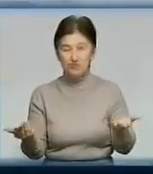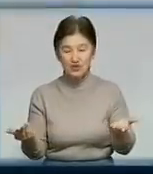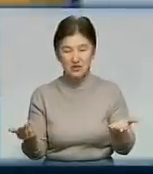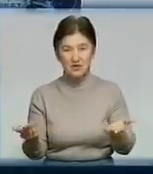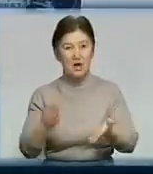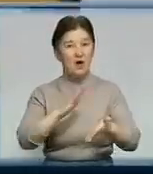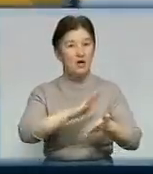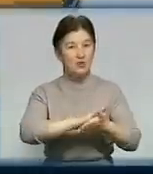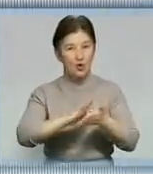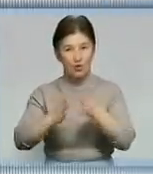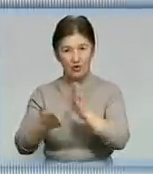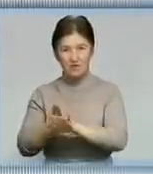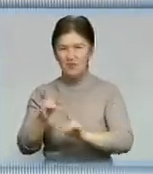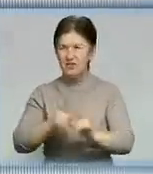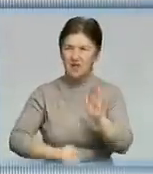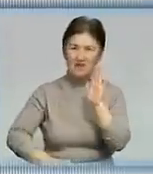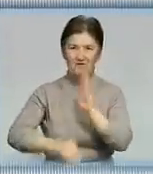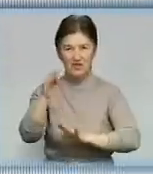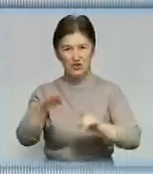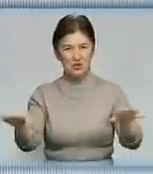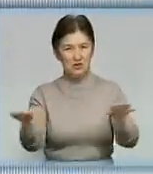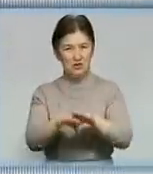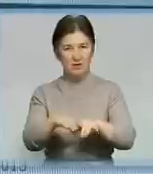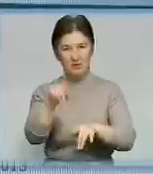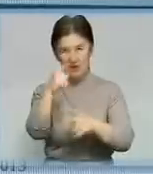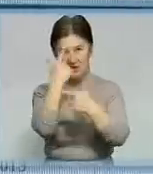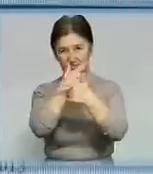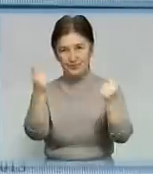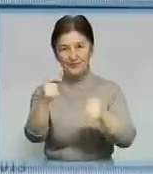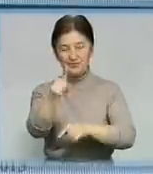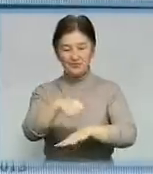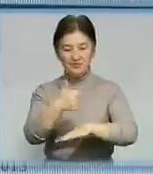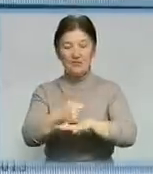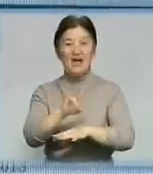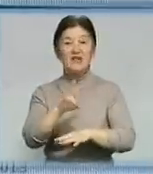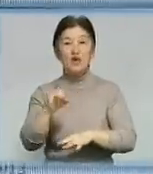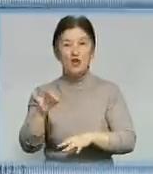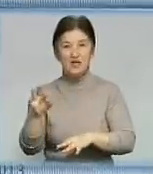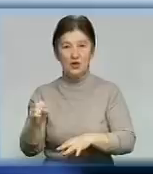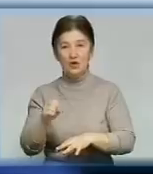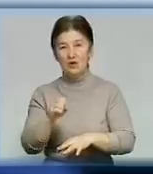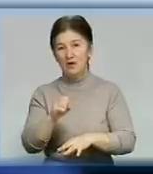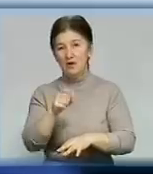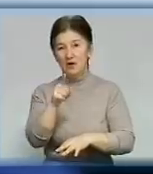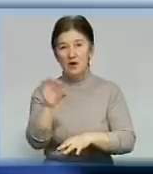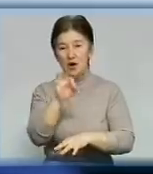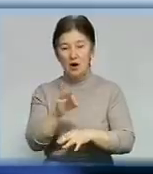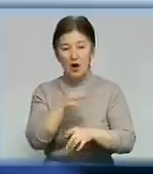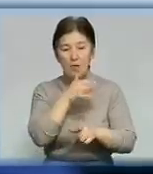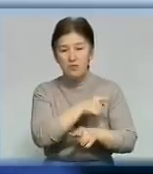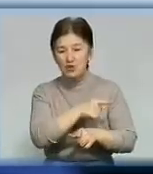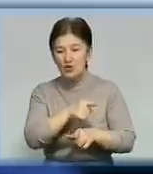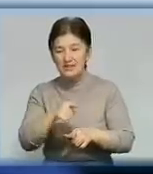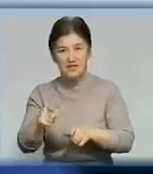виплату бургів досягнуто на найвищому рівні. Про це пише у своєму інтернет-блозі губернатор Андрій Ніколаєнко. Цитую, процес переговорів був